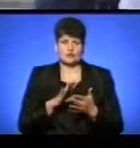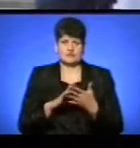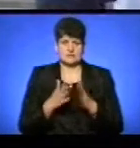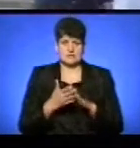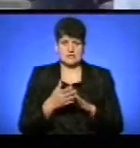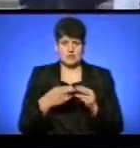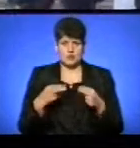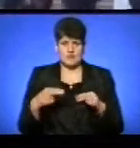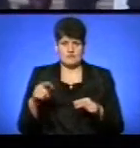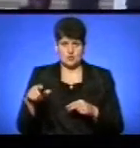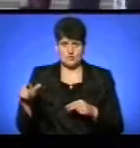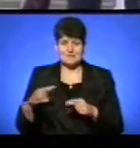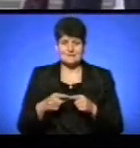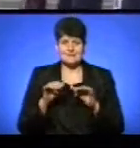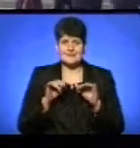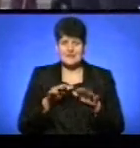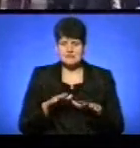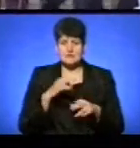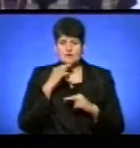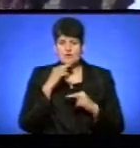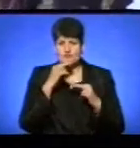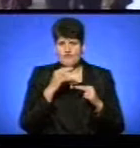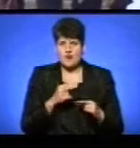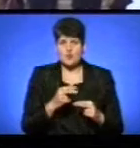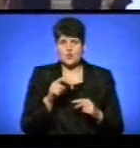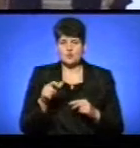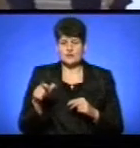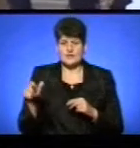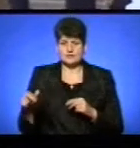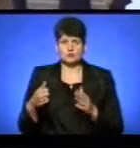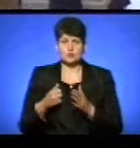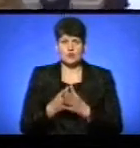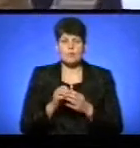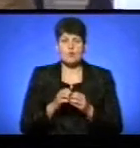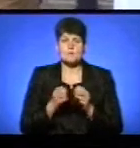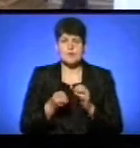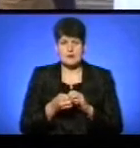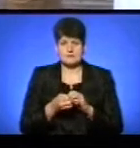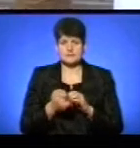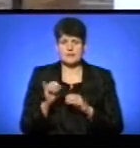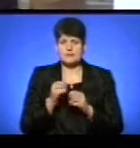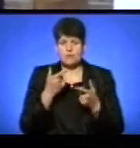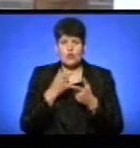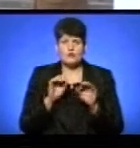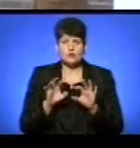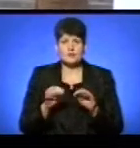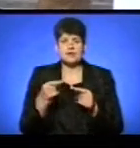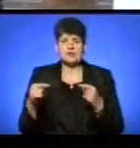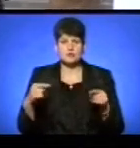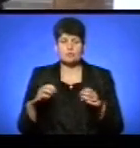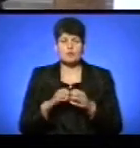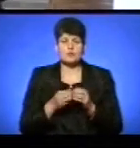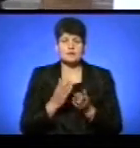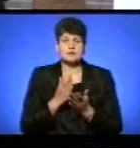торгівлі людьми. Такі акції якраз привертають увагу людей до проблеми і повідомляють іншим, що проблема